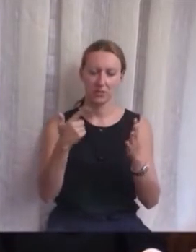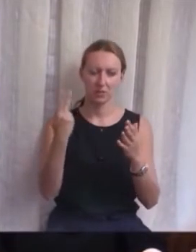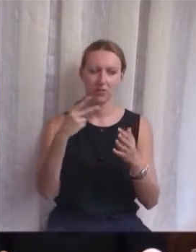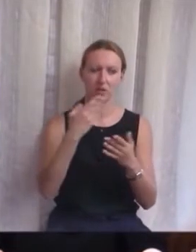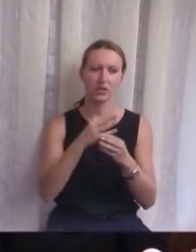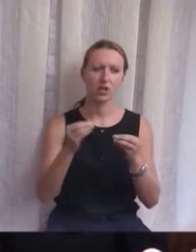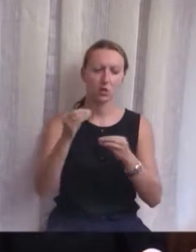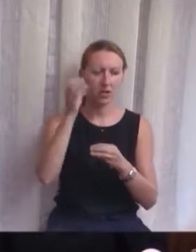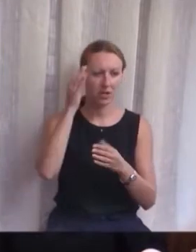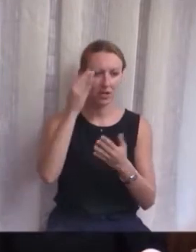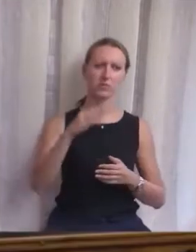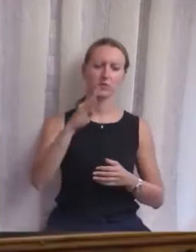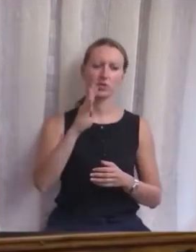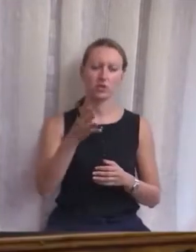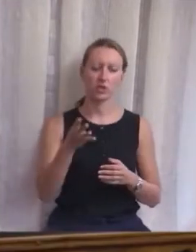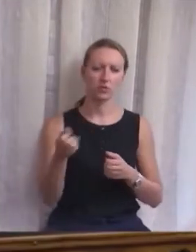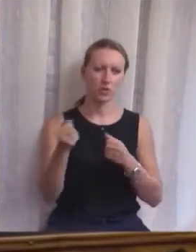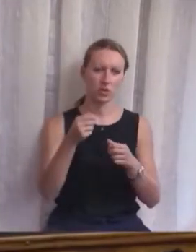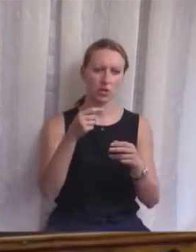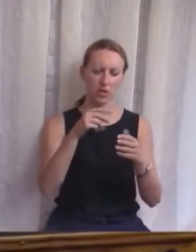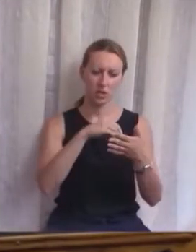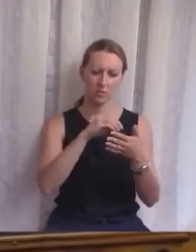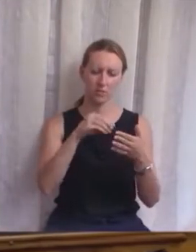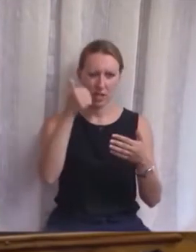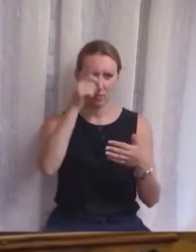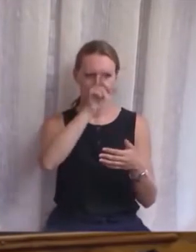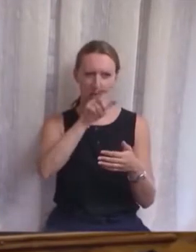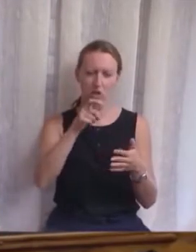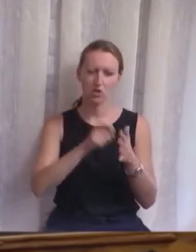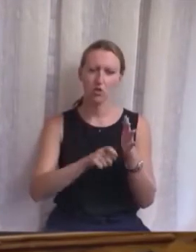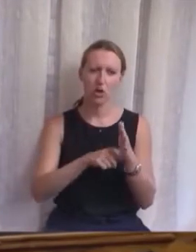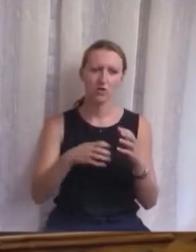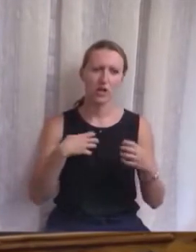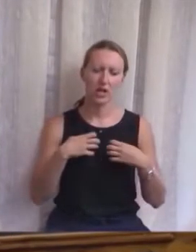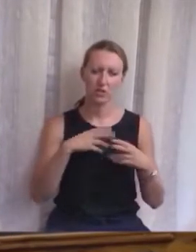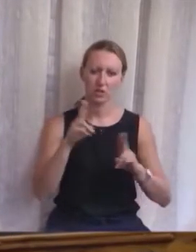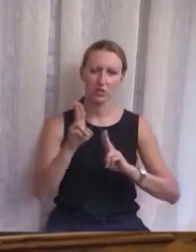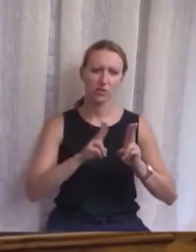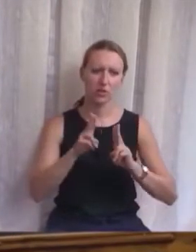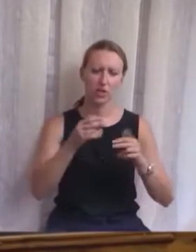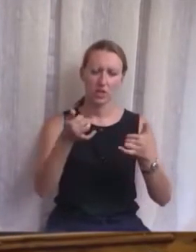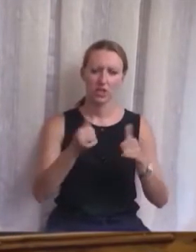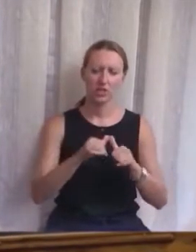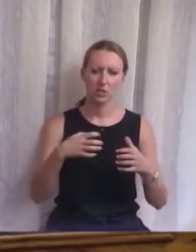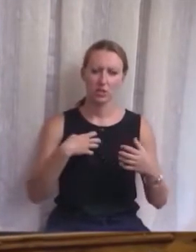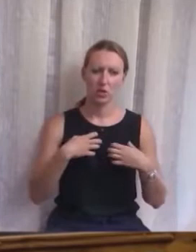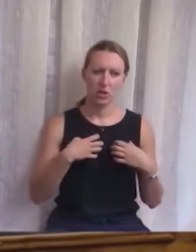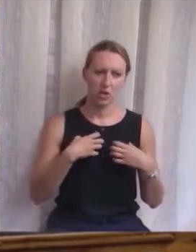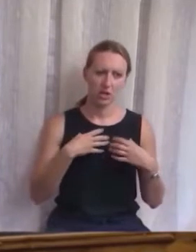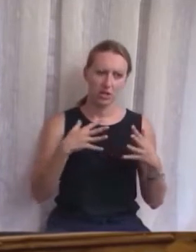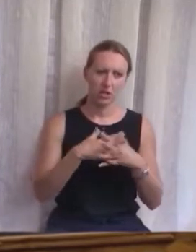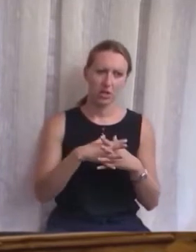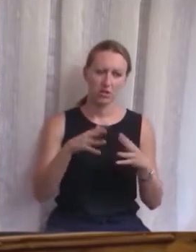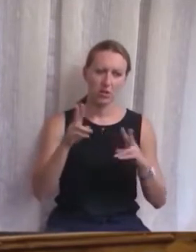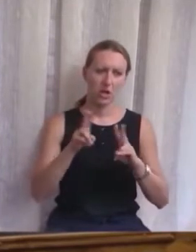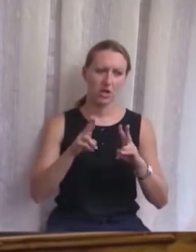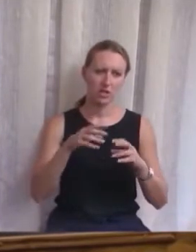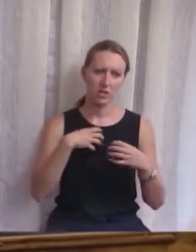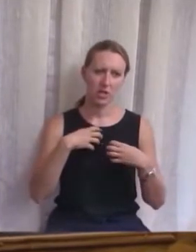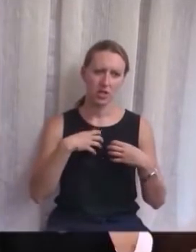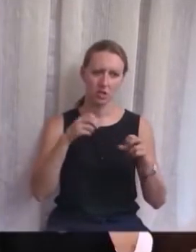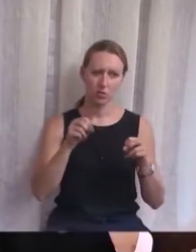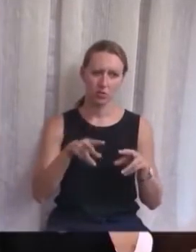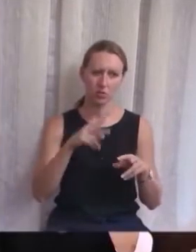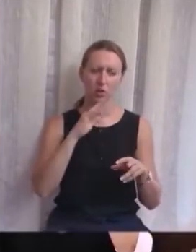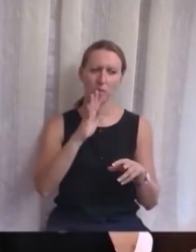za dopunu dnevnog reda. Odličenje rješenja o imenovanju članova kazališnog vječa, Istarskog narodnog kazališta, gradskog kazališta Pula,